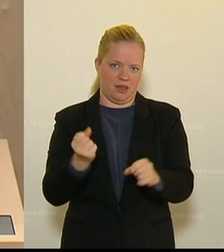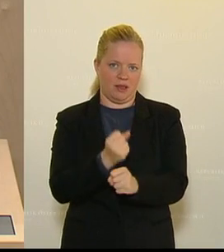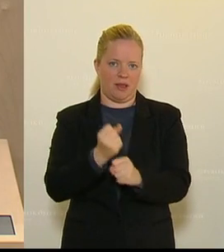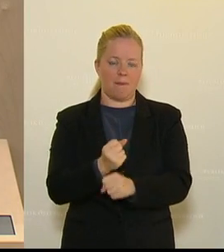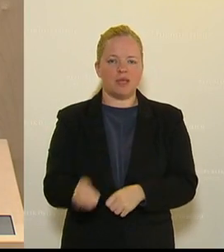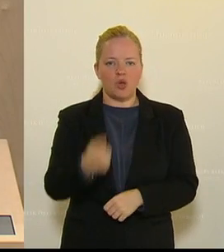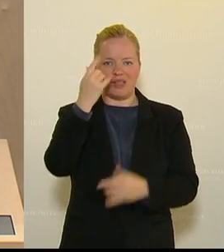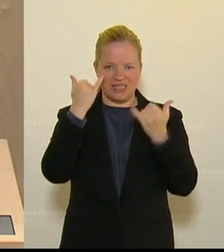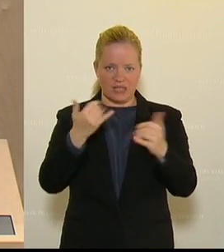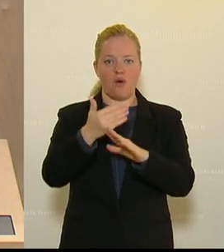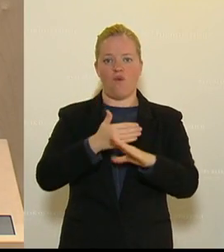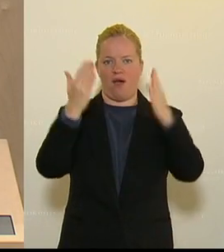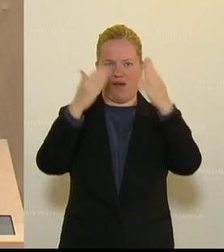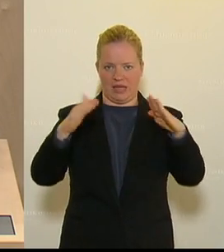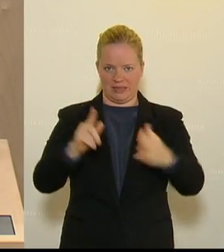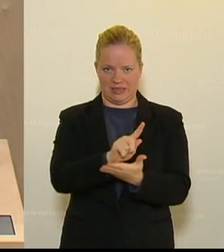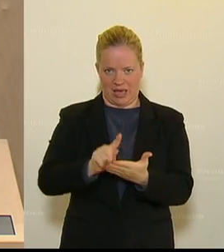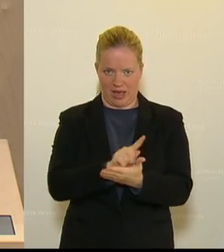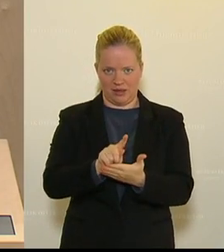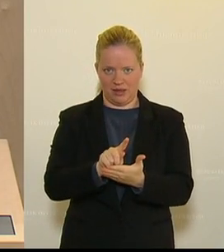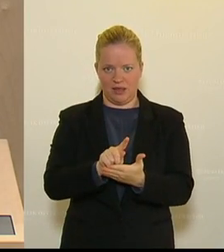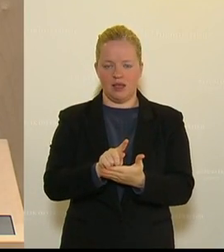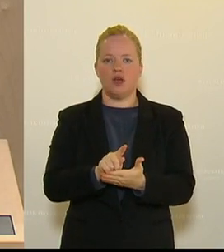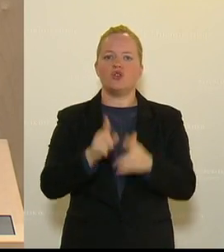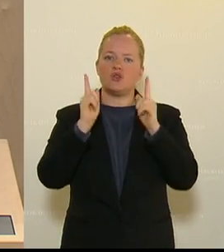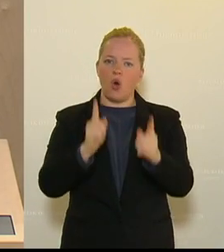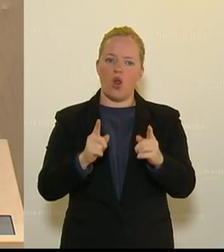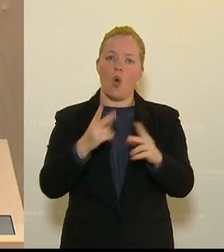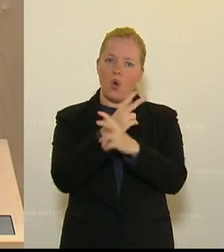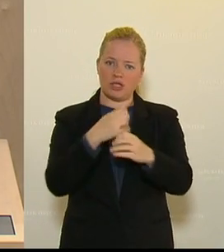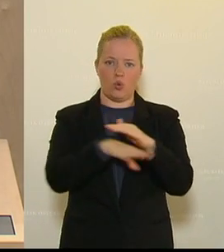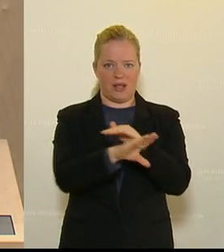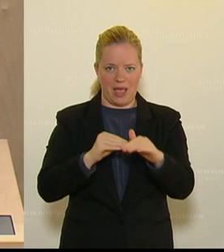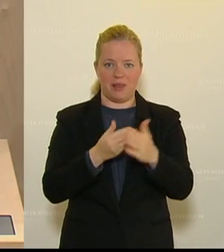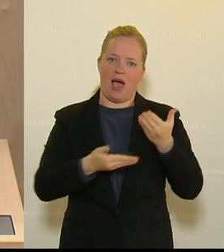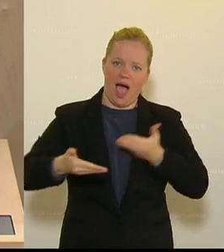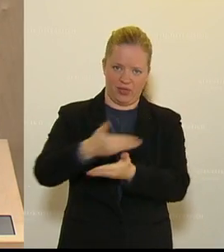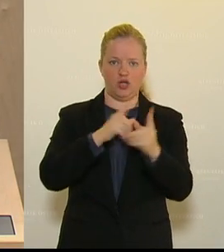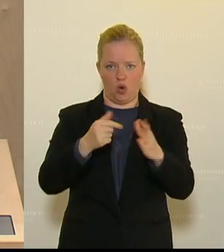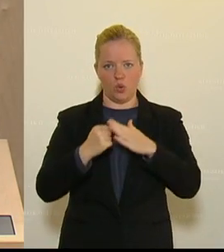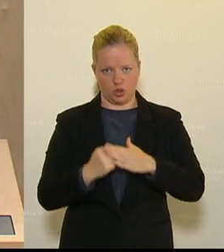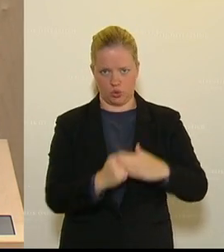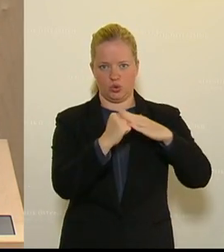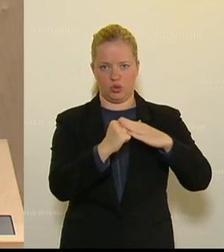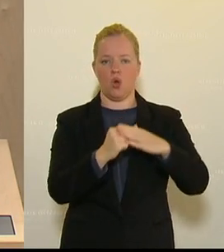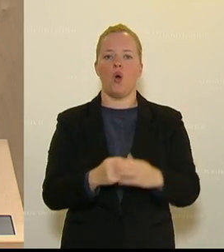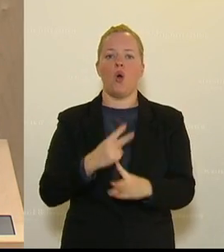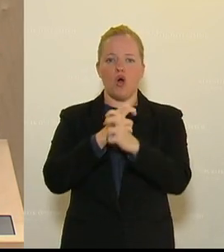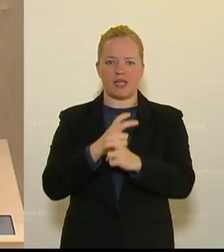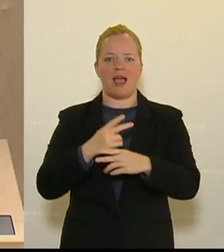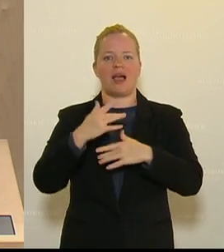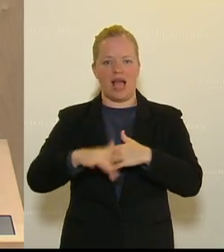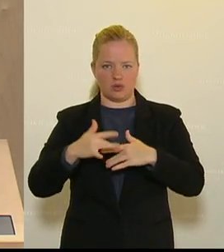jetzt in der Vorweihnachtszeit. Unterstützen wir den österreichischen Handel, die österreichische Gastronomie